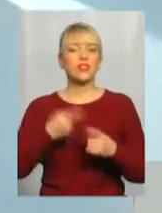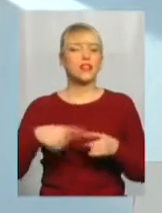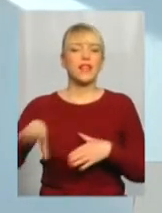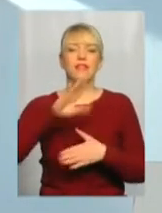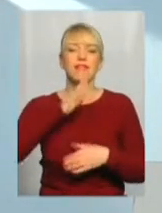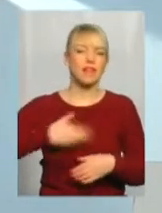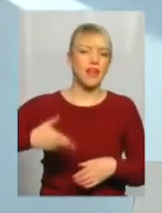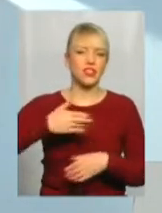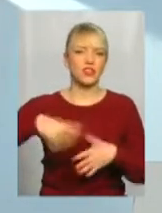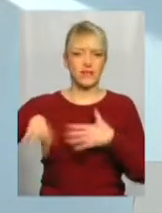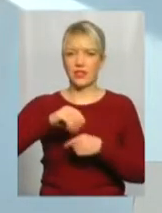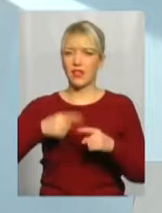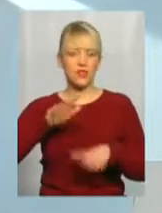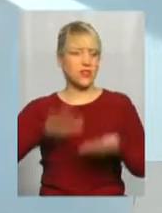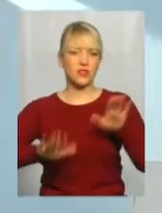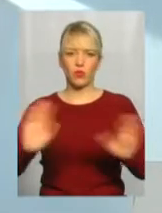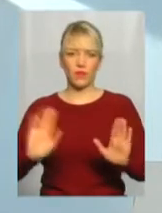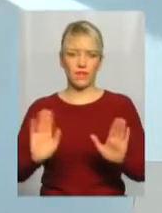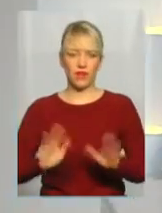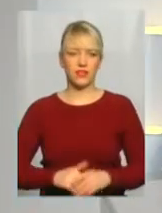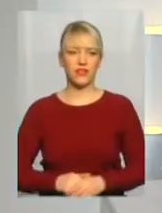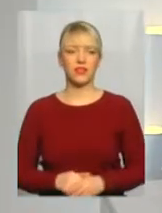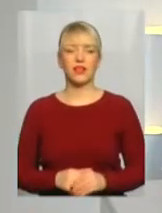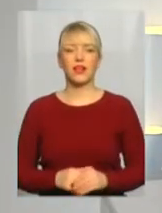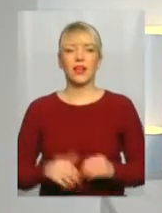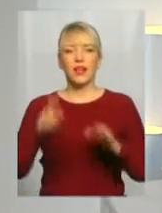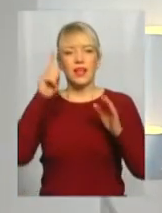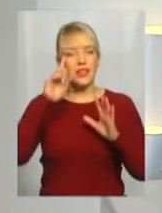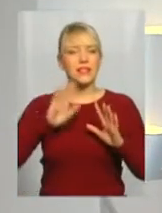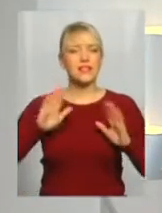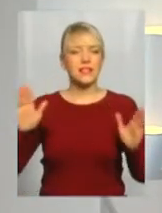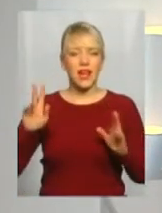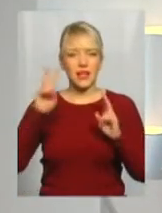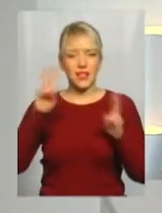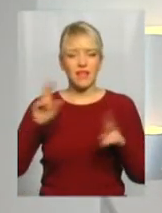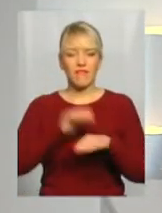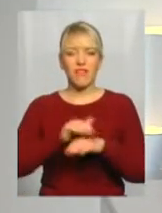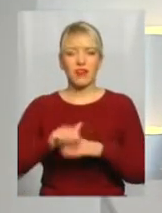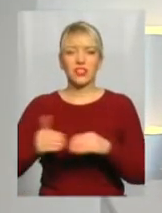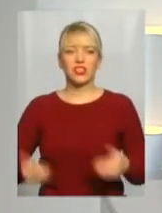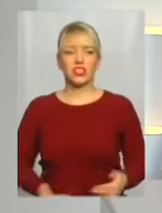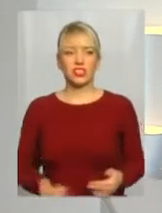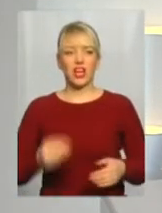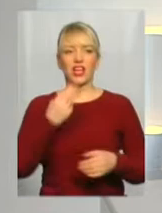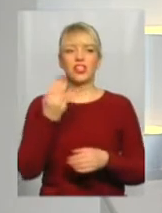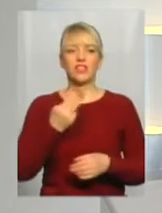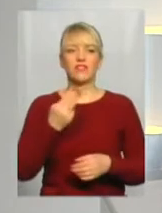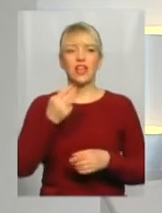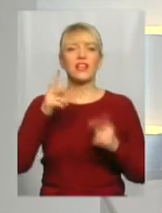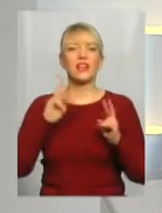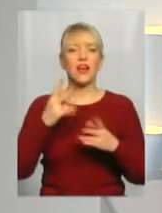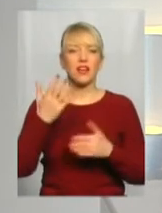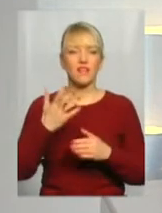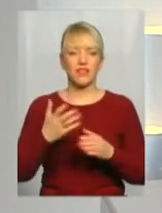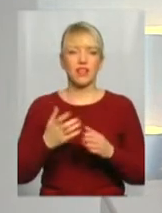Ну, то не сумнівайтесь. От незнані факти з життя Шевченка. Як ви їх розкриваєте? Лише з